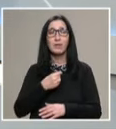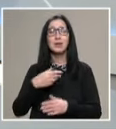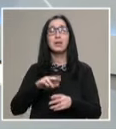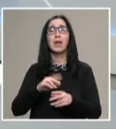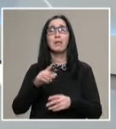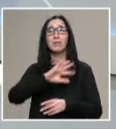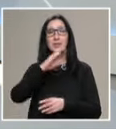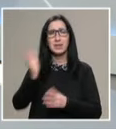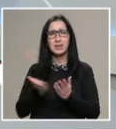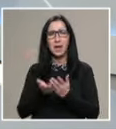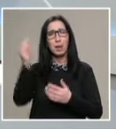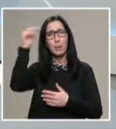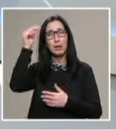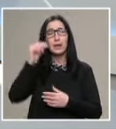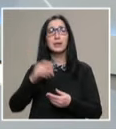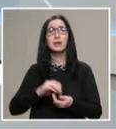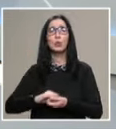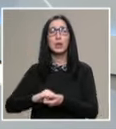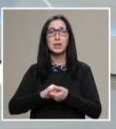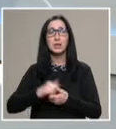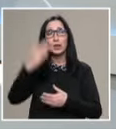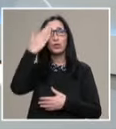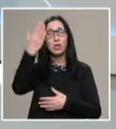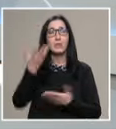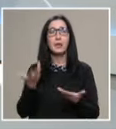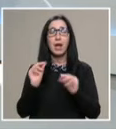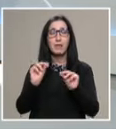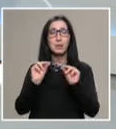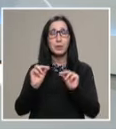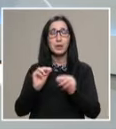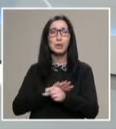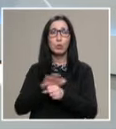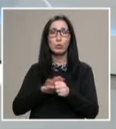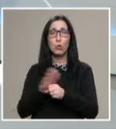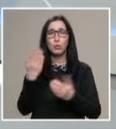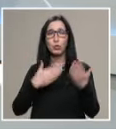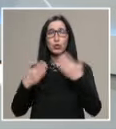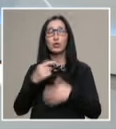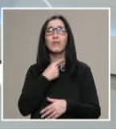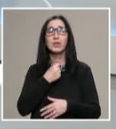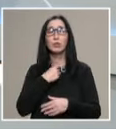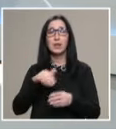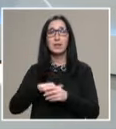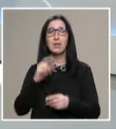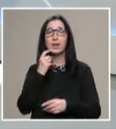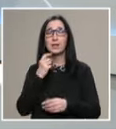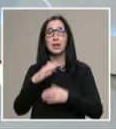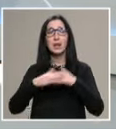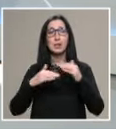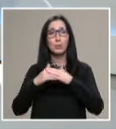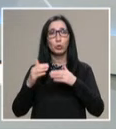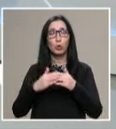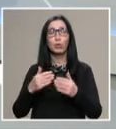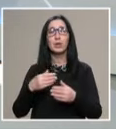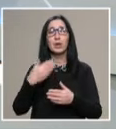чествания. В началото на предаването ще ви покажем как възпитаниците на основното училище Васил Левски в Разград се подготвят да